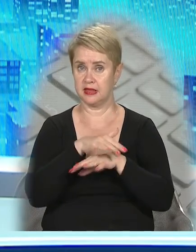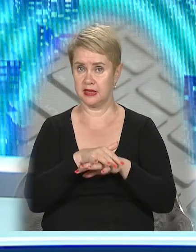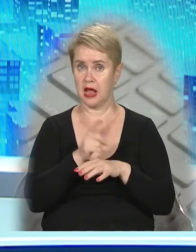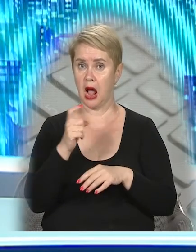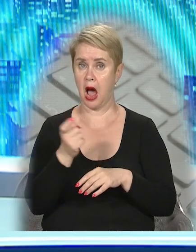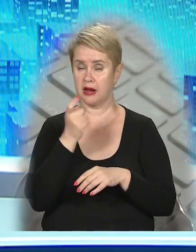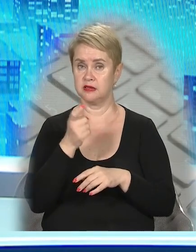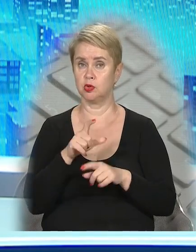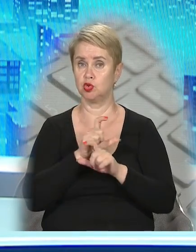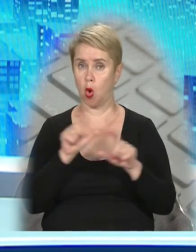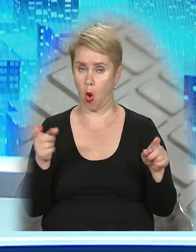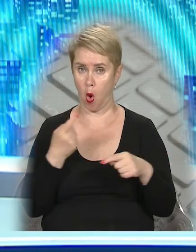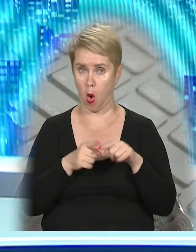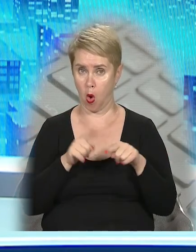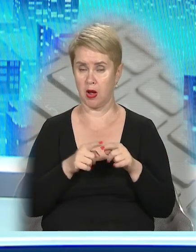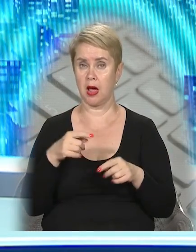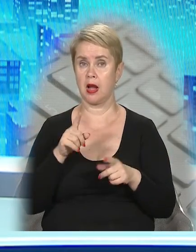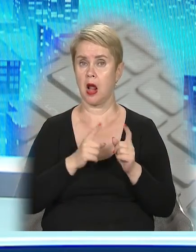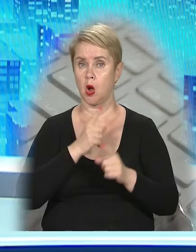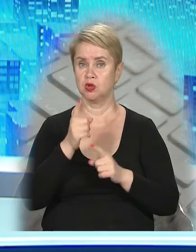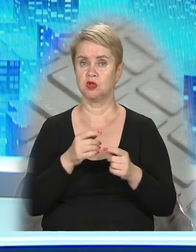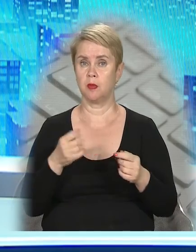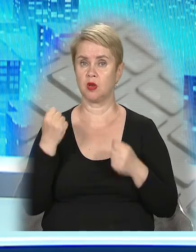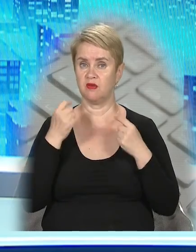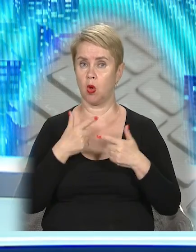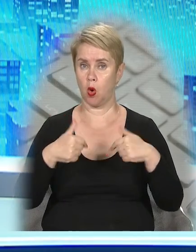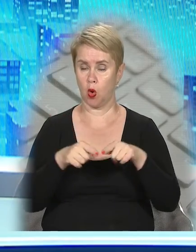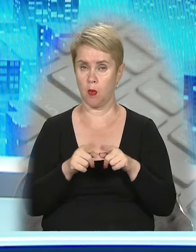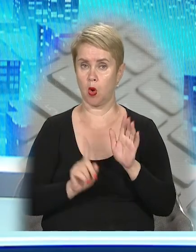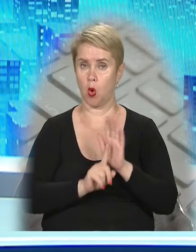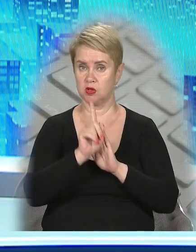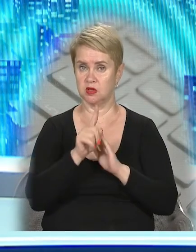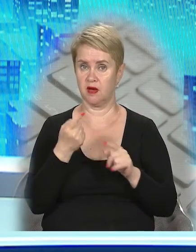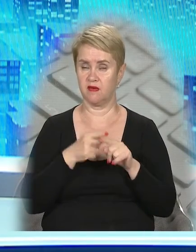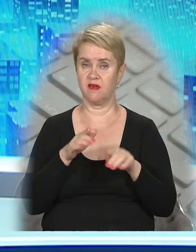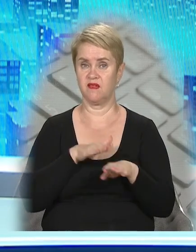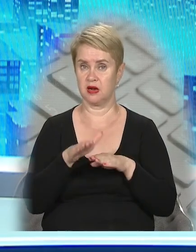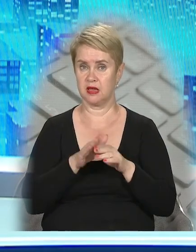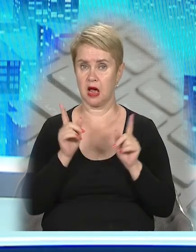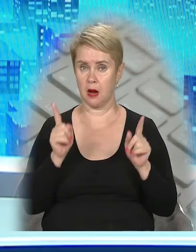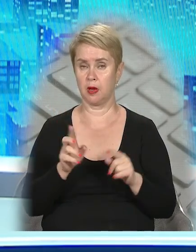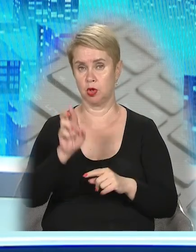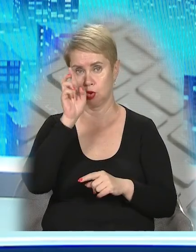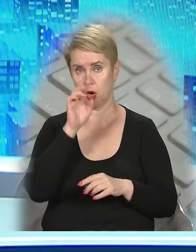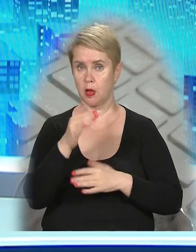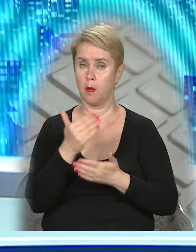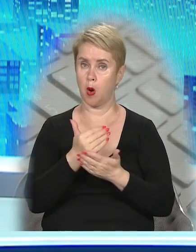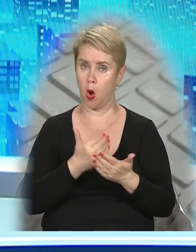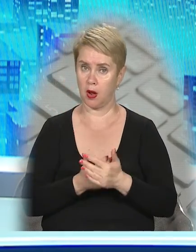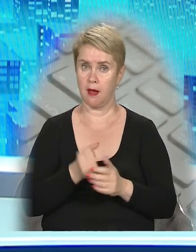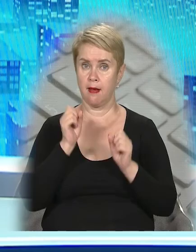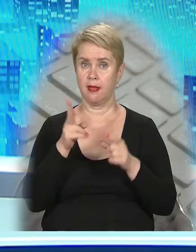Карпівської опорної школи. Реконструкція спортивного комплексу у розпалі. Роботи виконують у рамках державної програми.